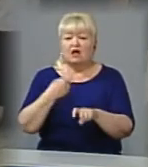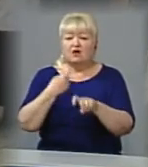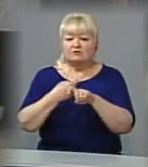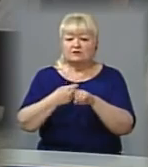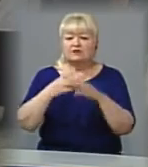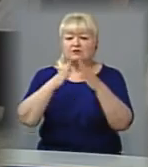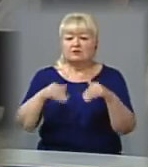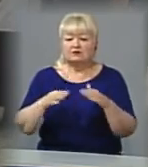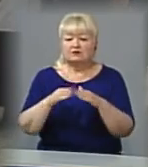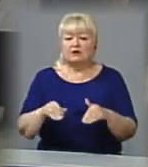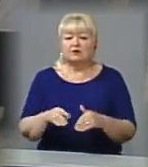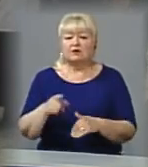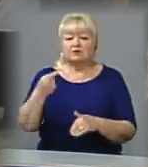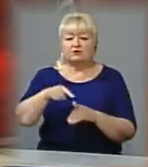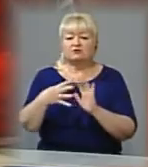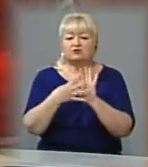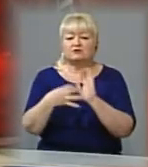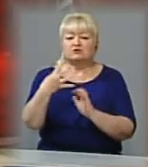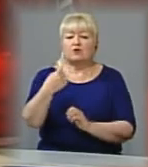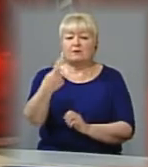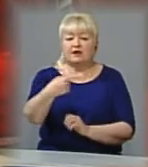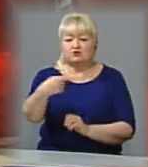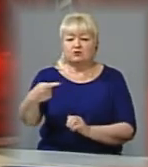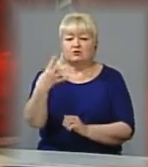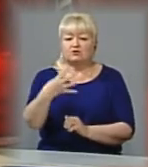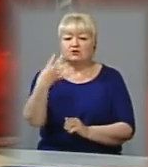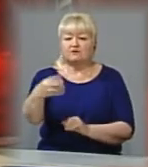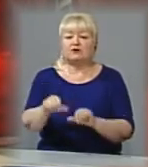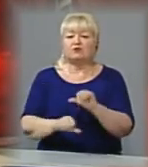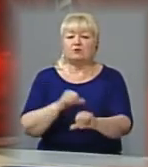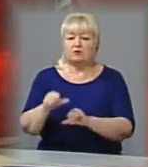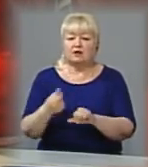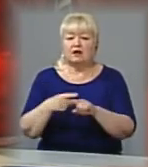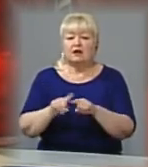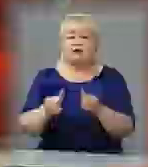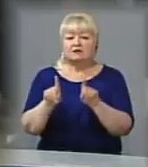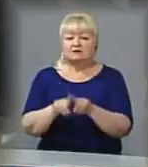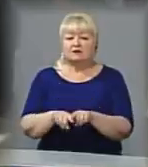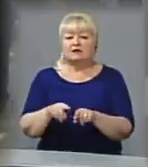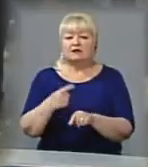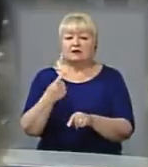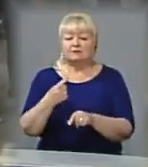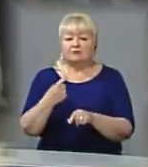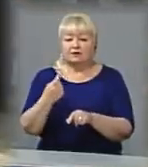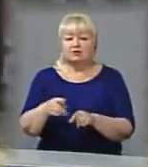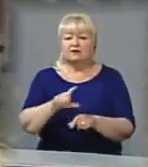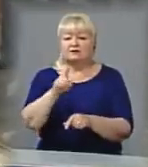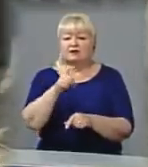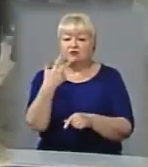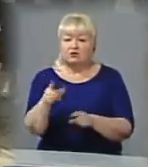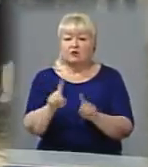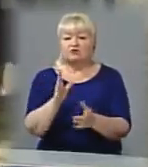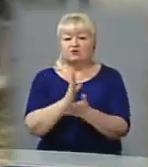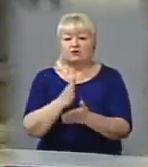-328 у 1941-1944 роках. Ця котівня – одна з трьох, які діяли на території нашого